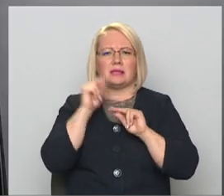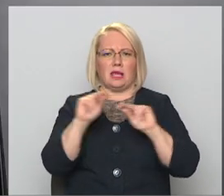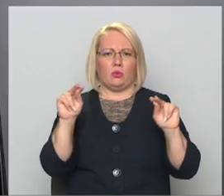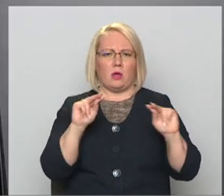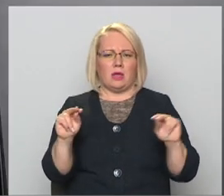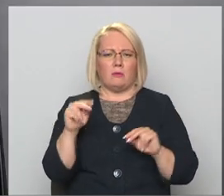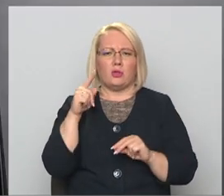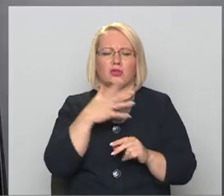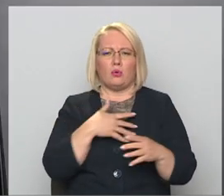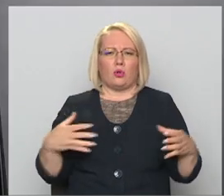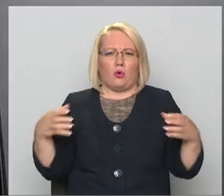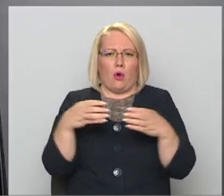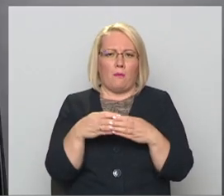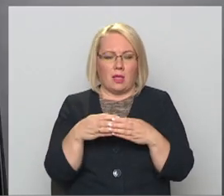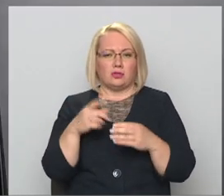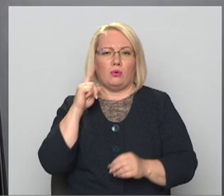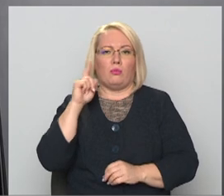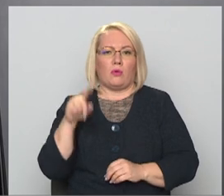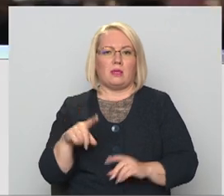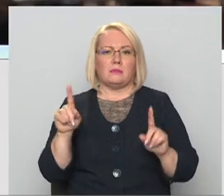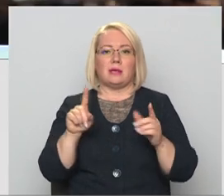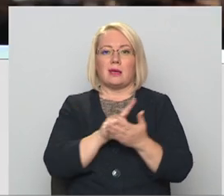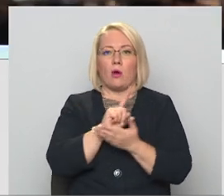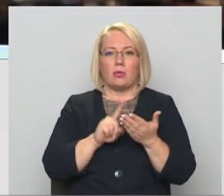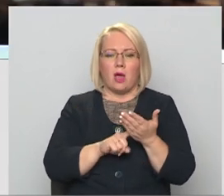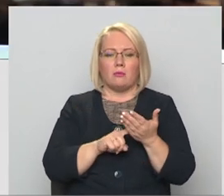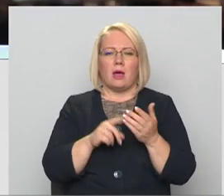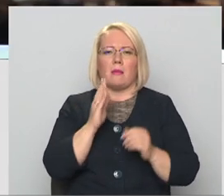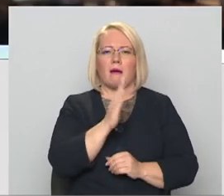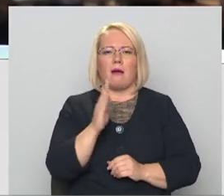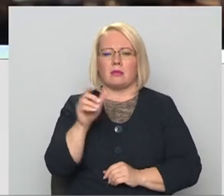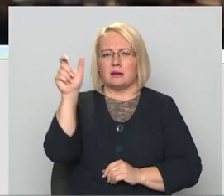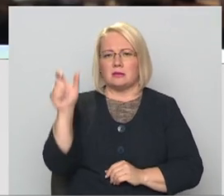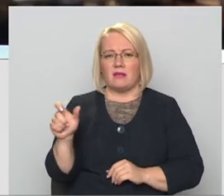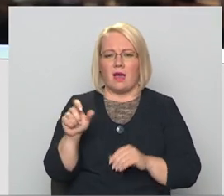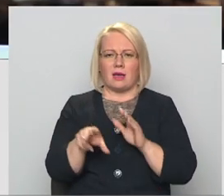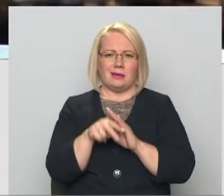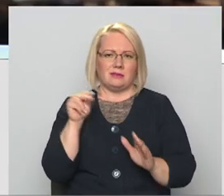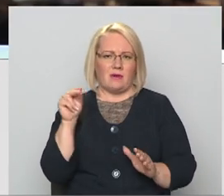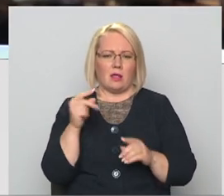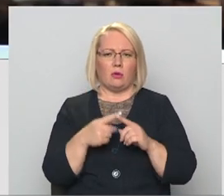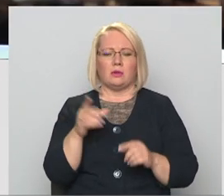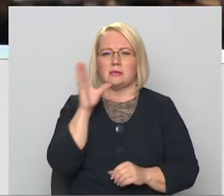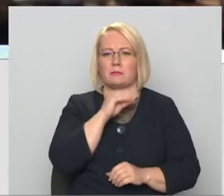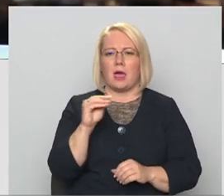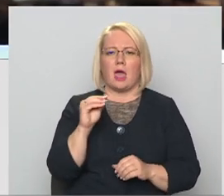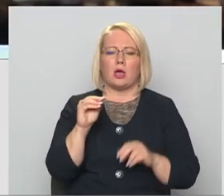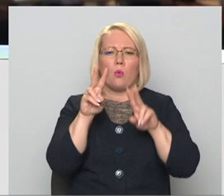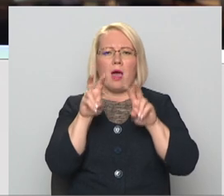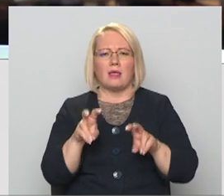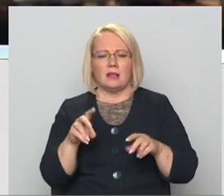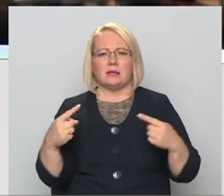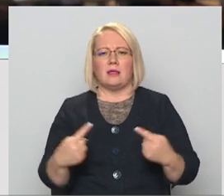ļoti kompleksi. Protams, jautājums par katru cilvēku izvēli un spēju analizēt attiecīgo